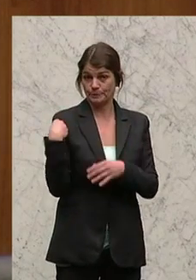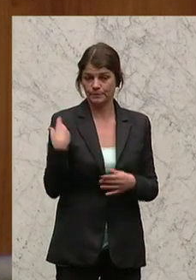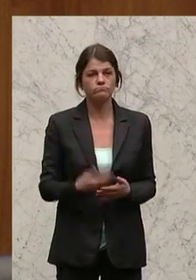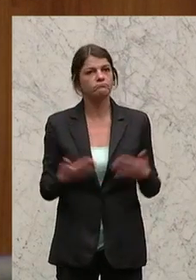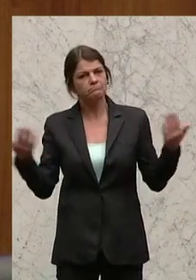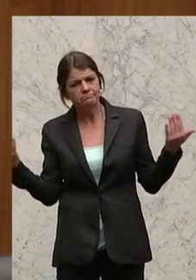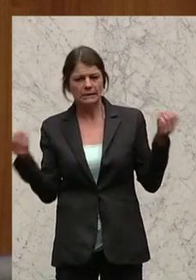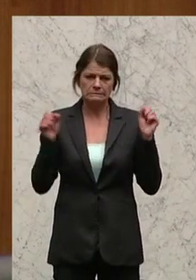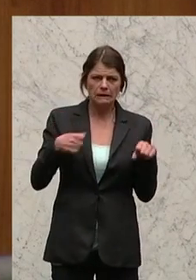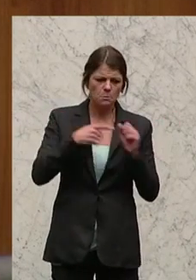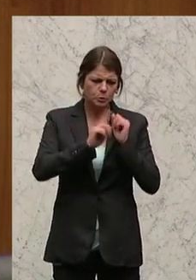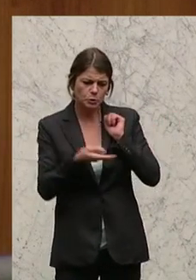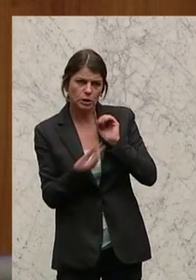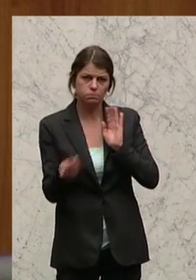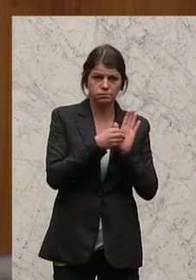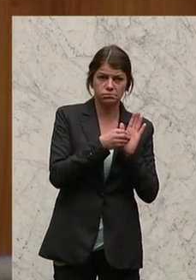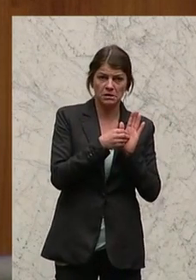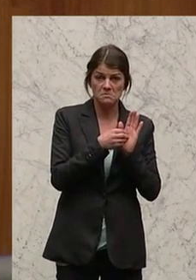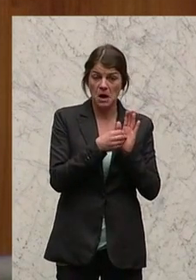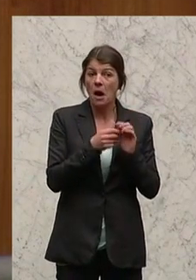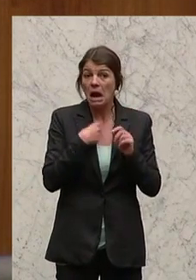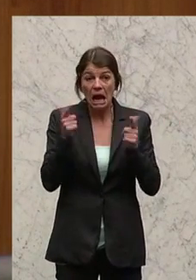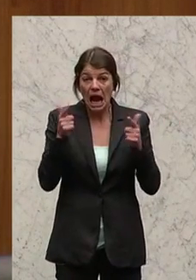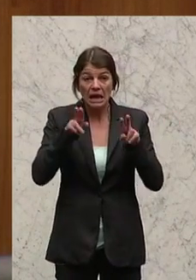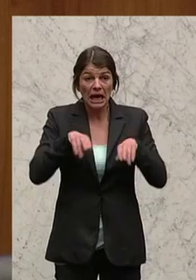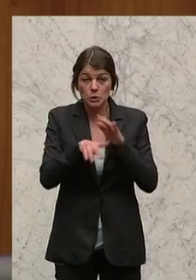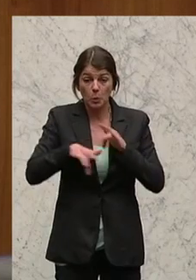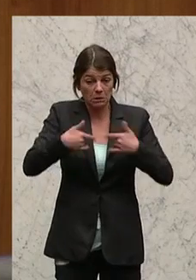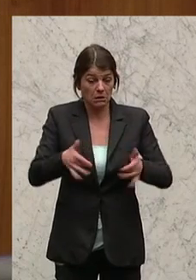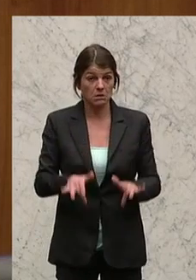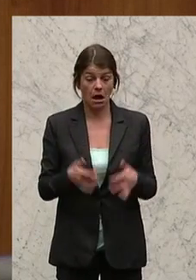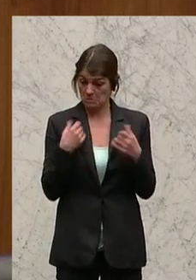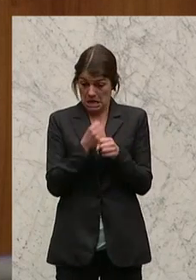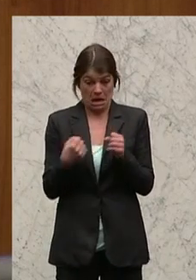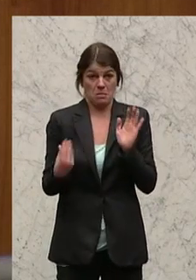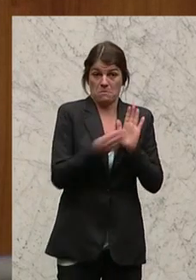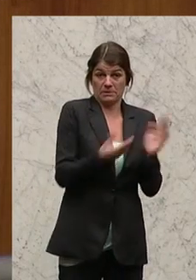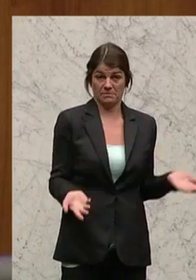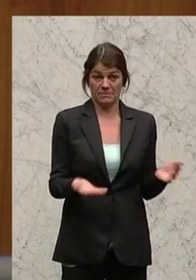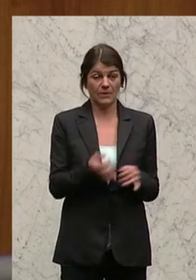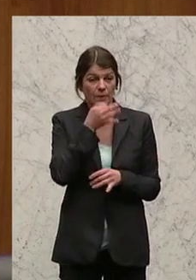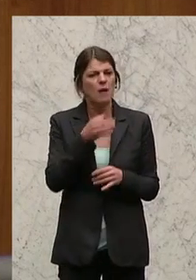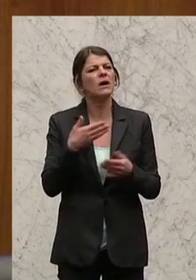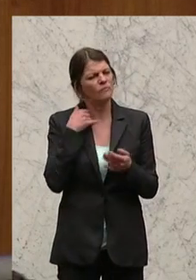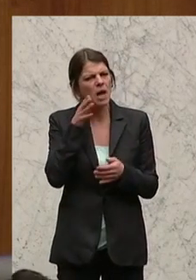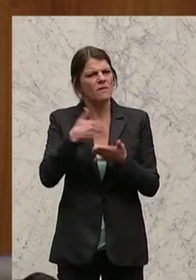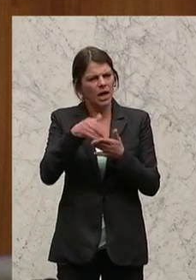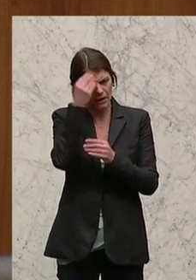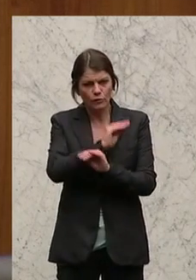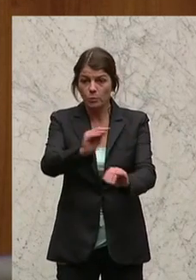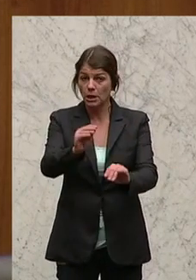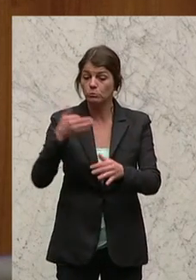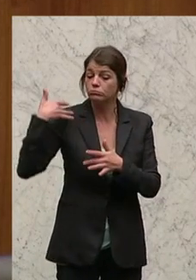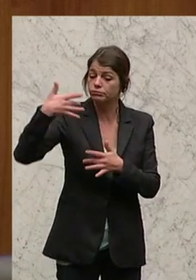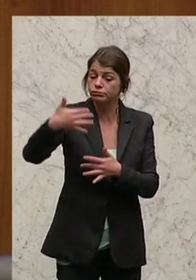was kann ich budgetieren im Finanzausgleich ohne Rechtsgrundlage, aktuell nichts. Und ich werde Sie so auf dem Laufenden halten, was dann die